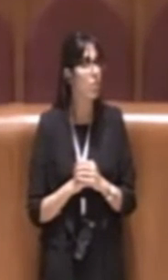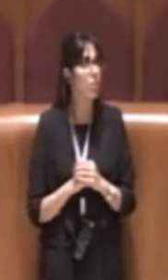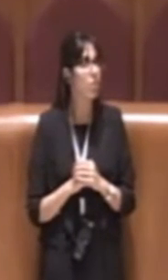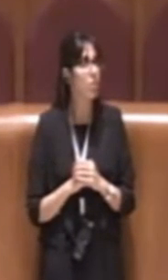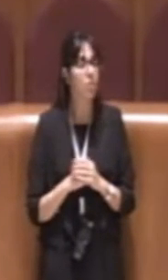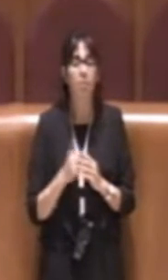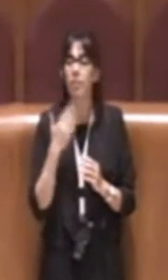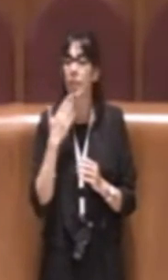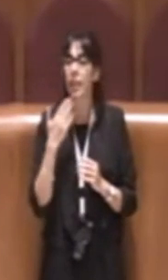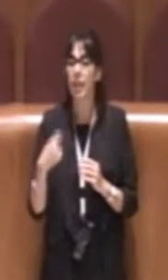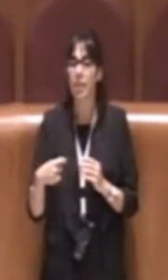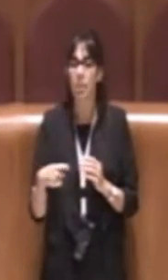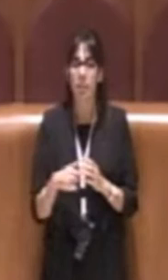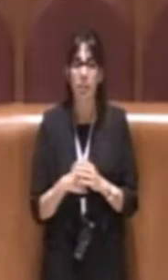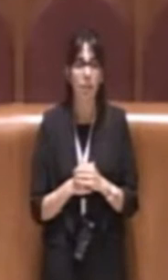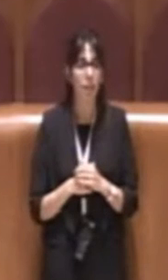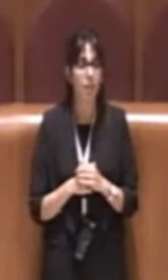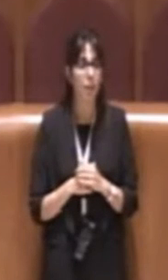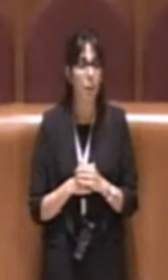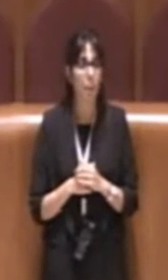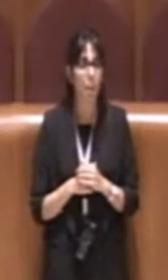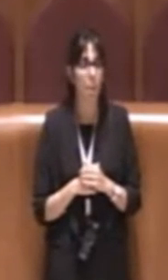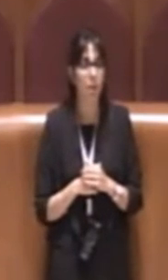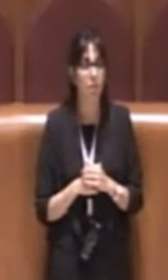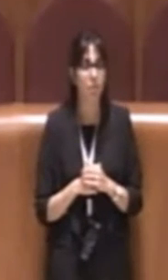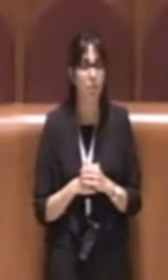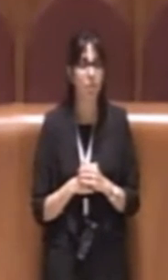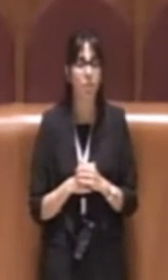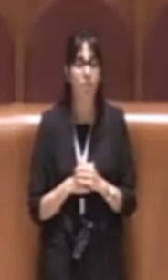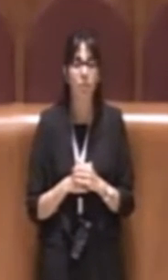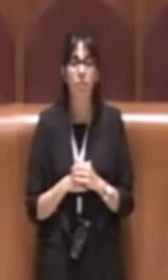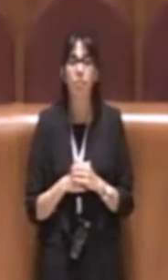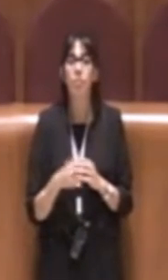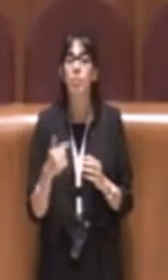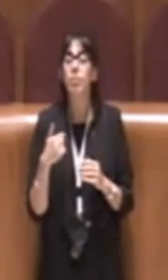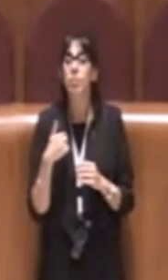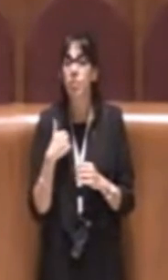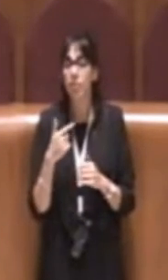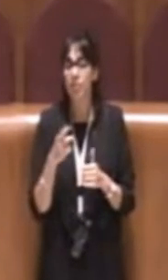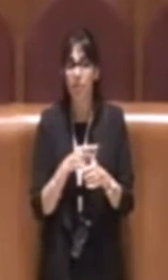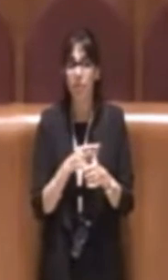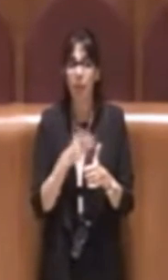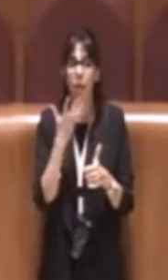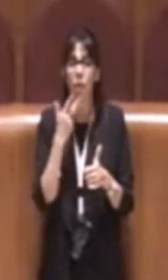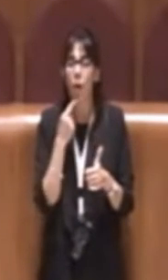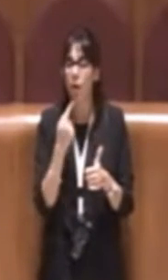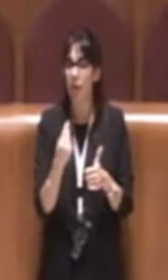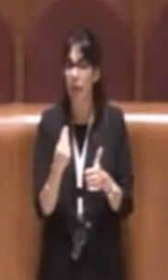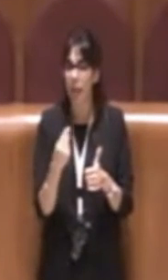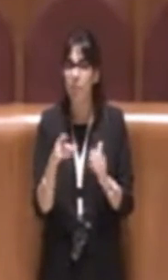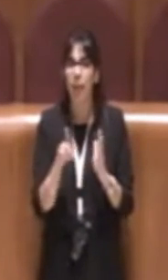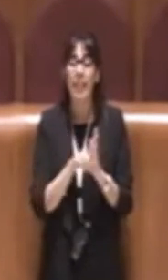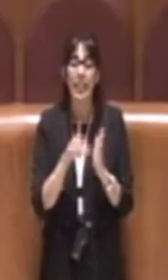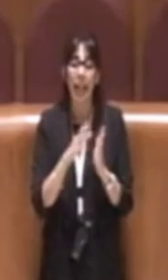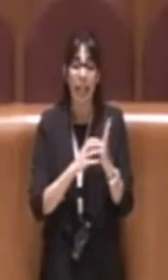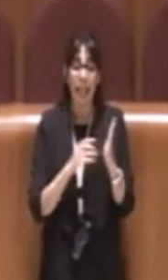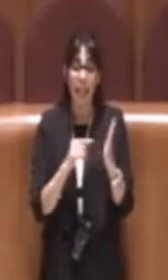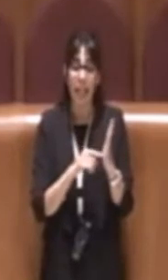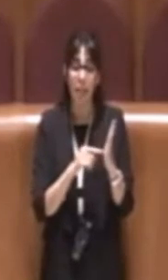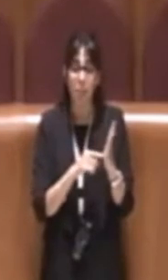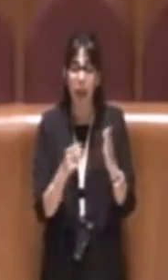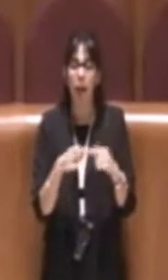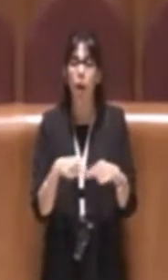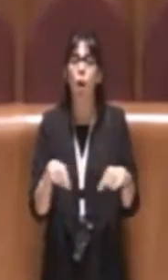Grazie Presidente, innanzitutto vorrei dire che su questa delibera la Commissione urbanistica